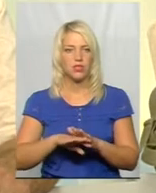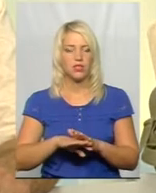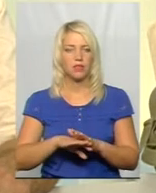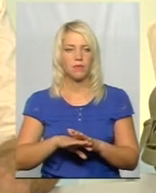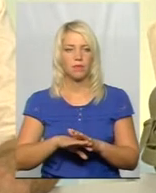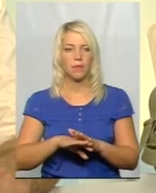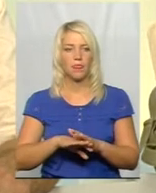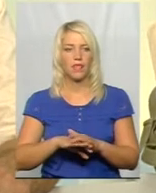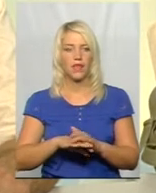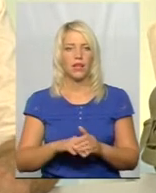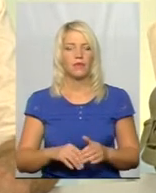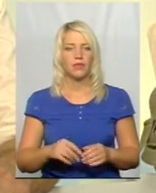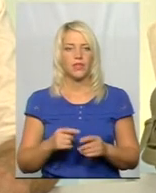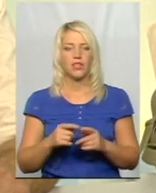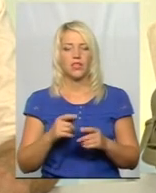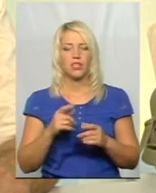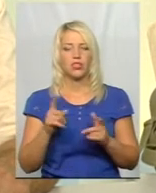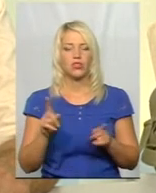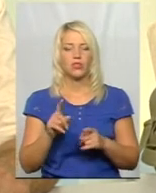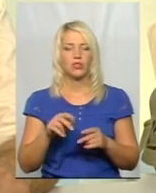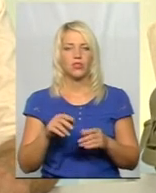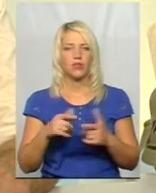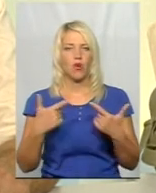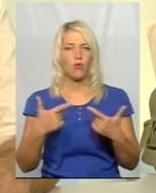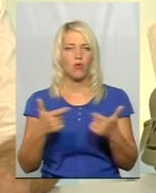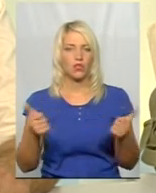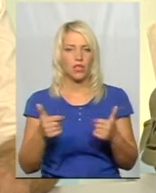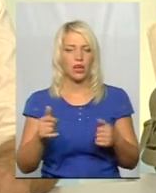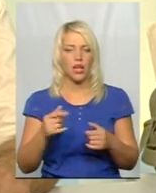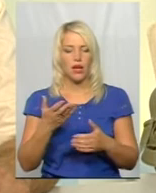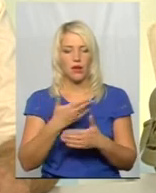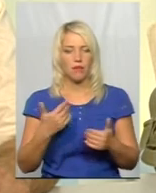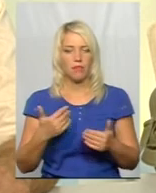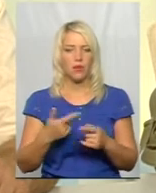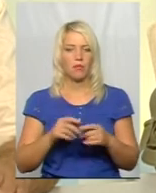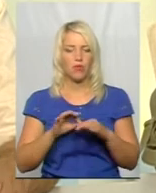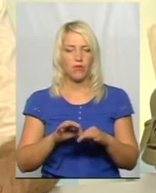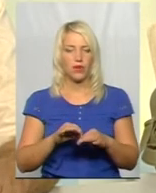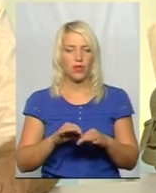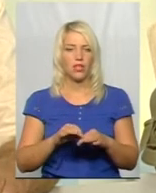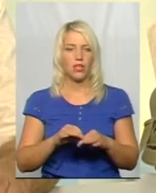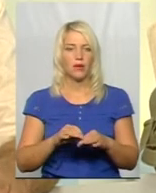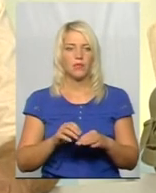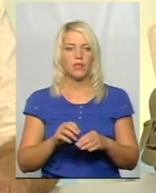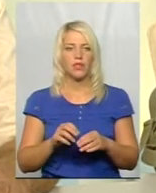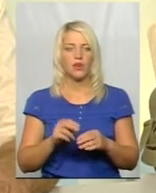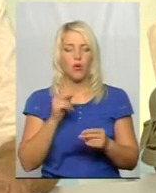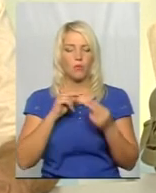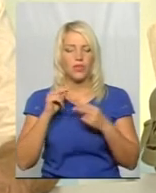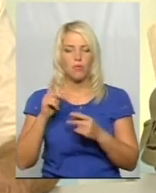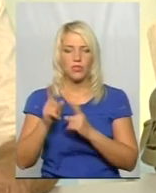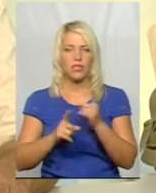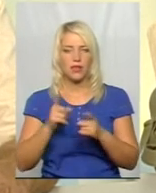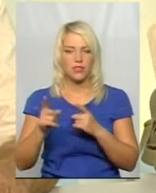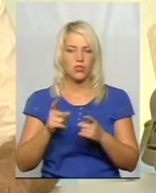місцями для тимчасового проживання. А так як ми провели оптимізацію мережі закладів професійно-технічної освіти в